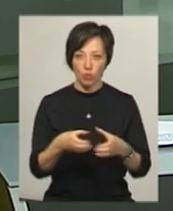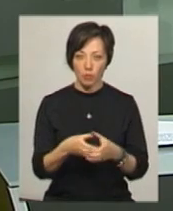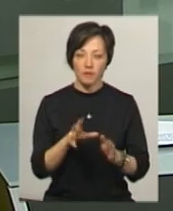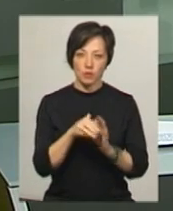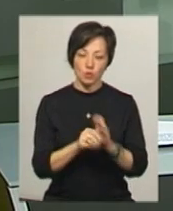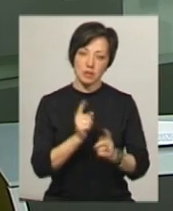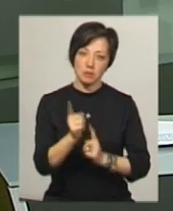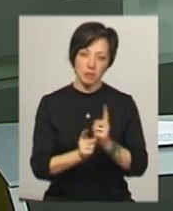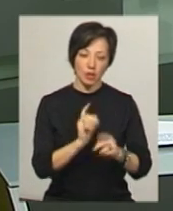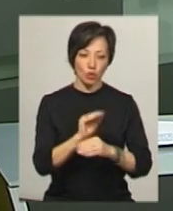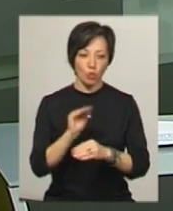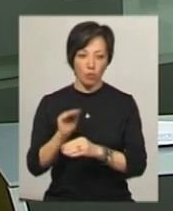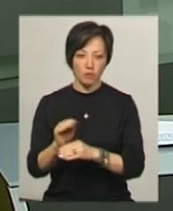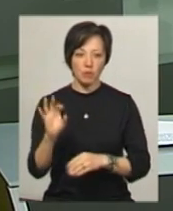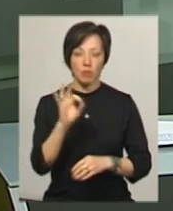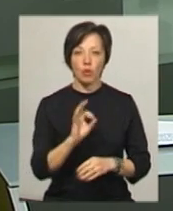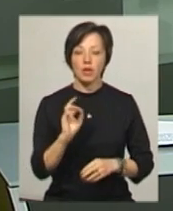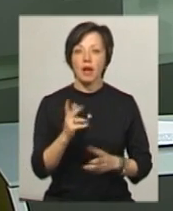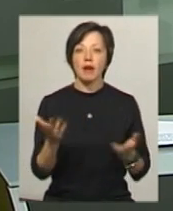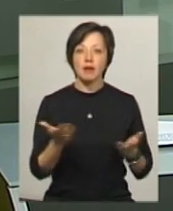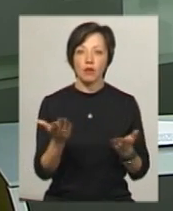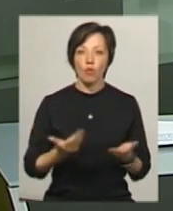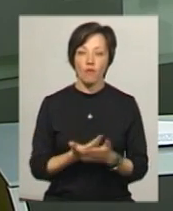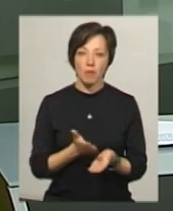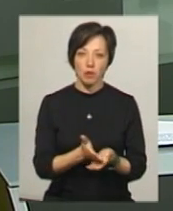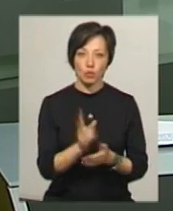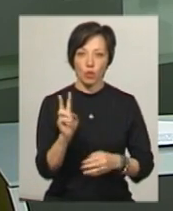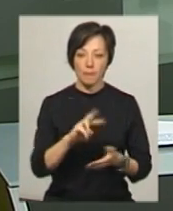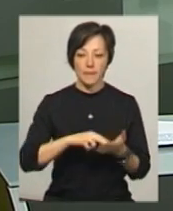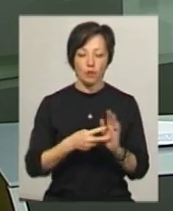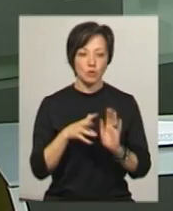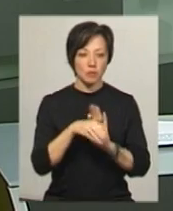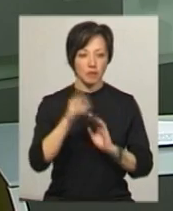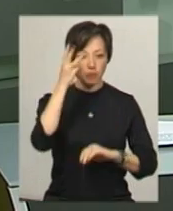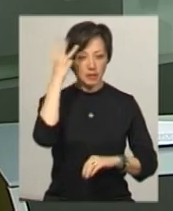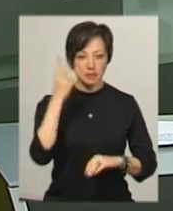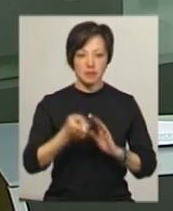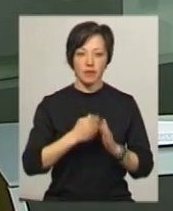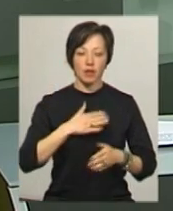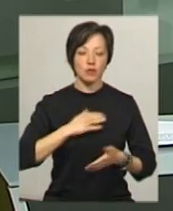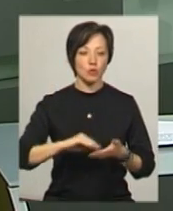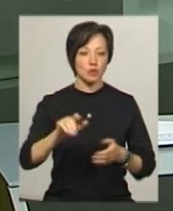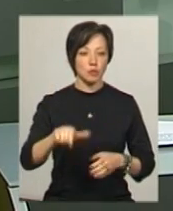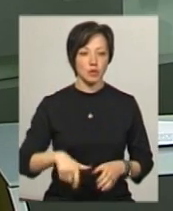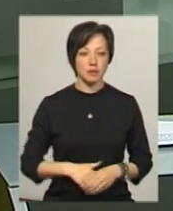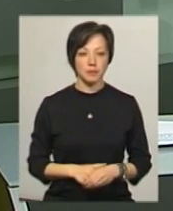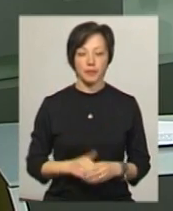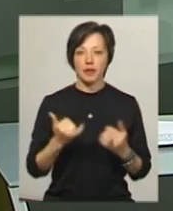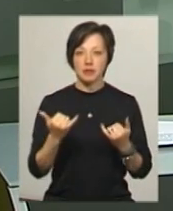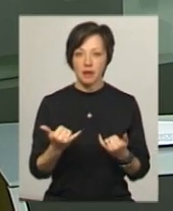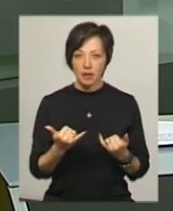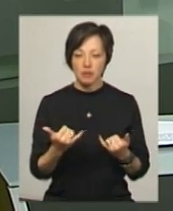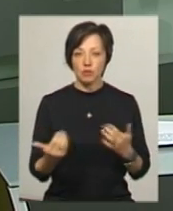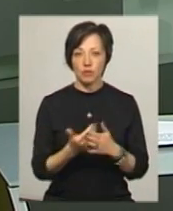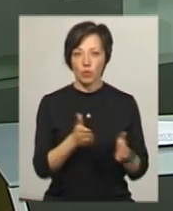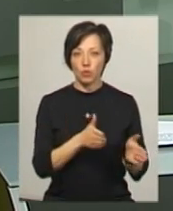можливі зміни та доповнення Про те, які нові маршрути тролейбусів планують запровадити у Хмельницькому, дізнавалась Леся Боровець Наразі матеріал